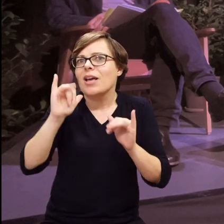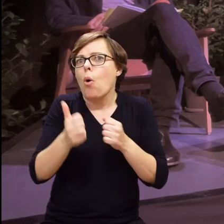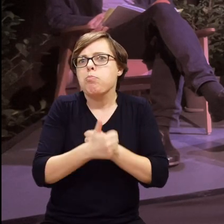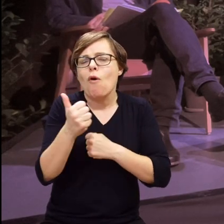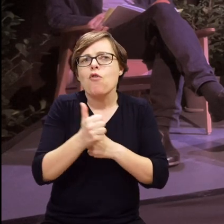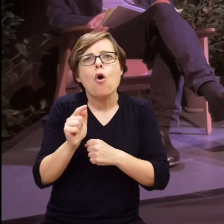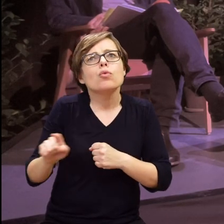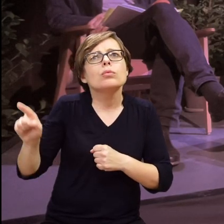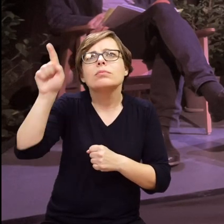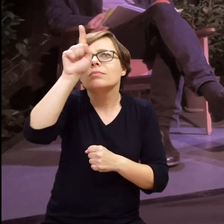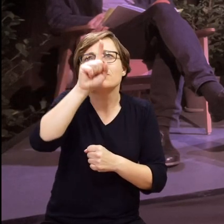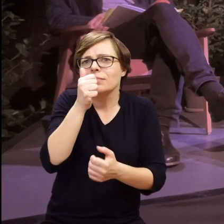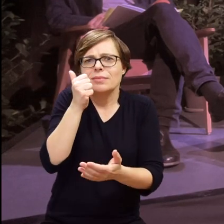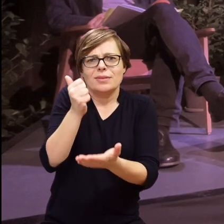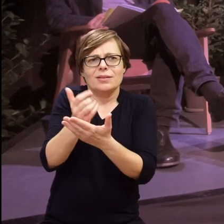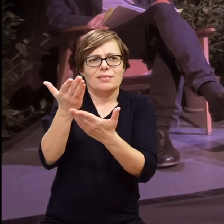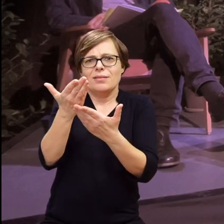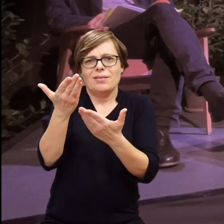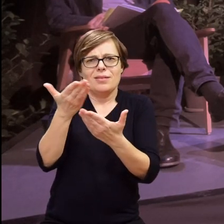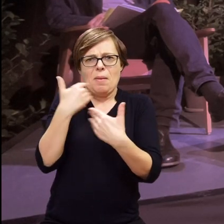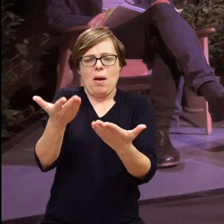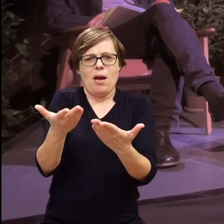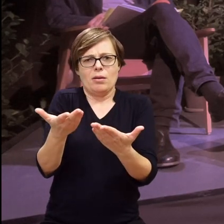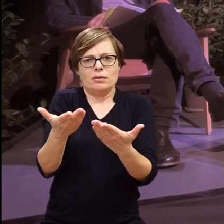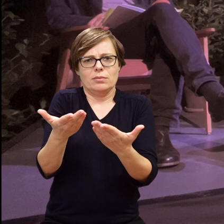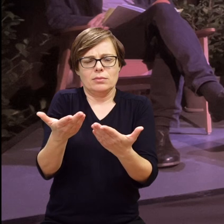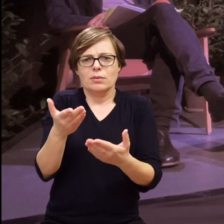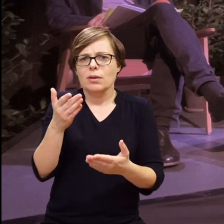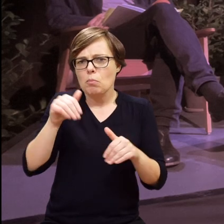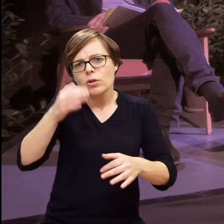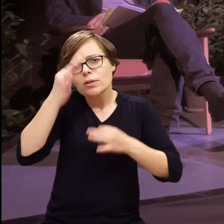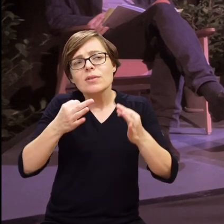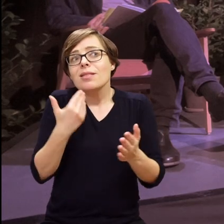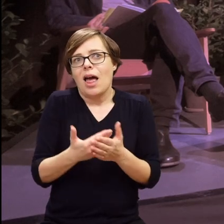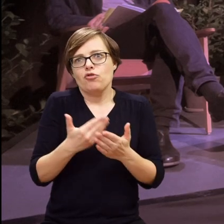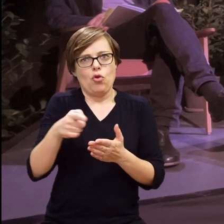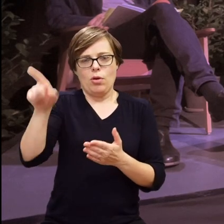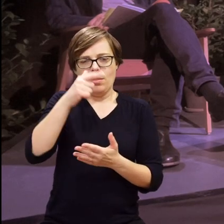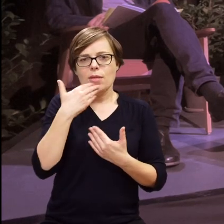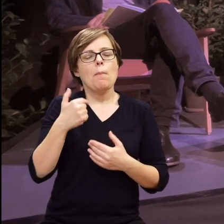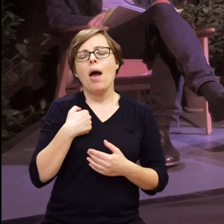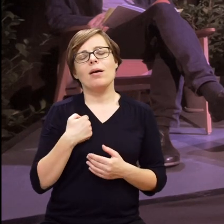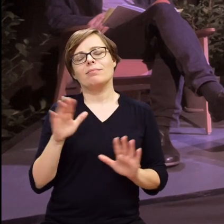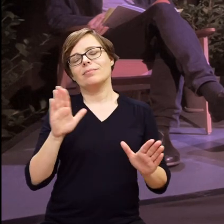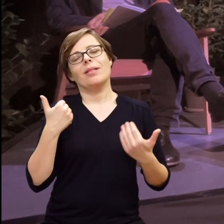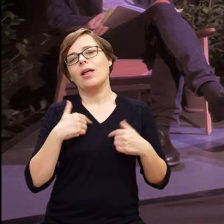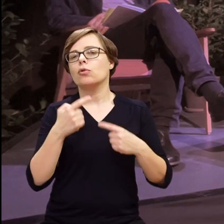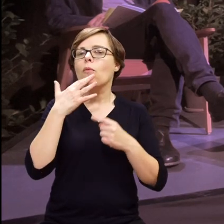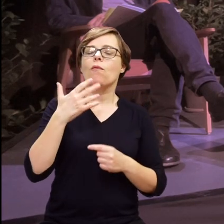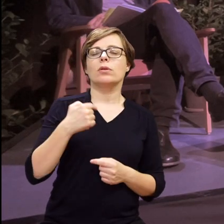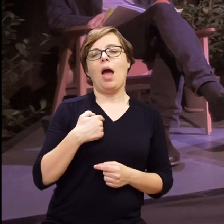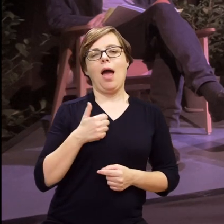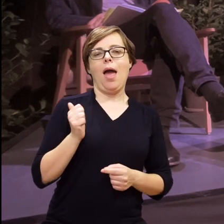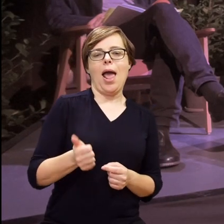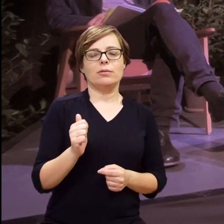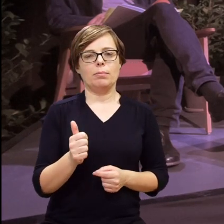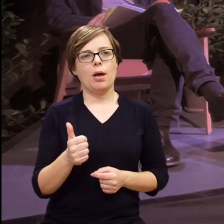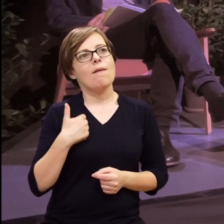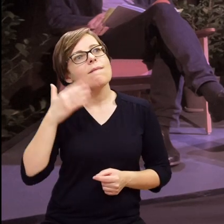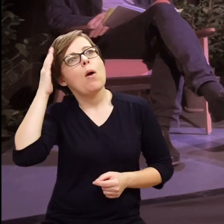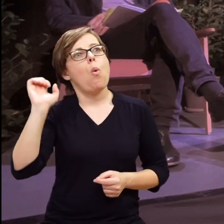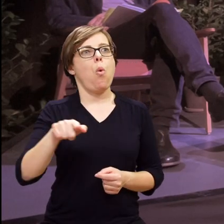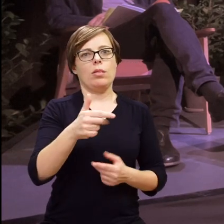powodu w wielu miejscach się nie dzieje. I teraz można zadać pytanie, dlaczego to się nie dzieje. Ja nigdy nie chciałabym się wypowiadać jako ekspertka tutaj od